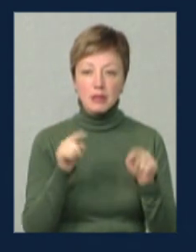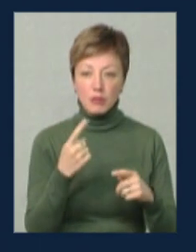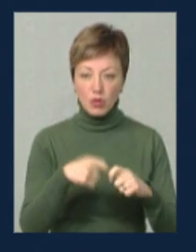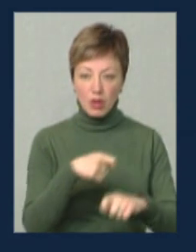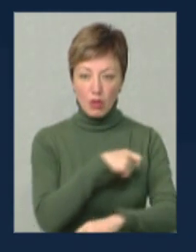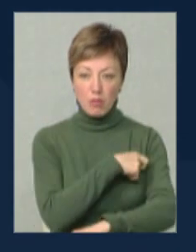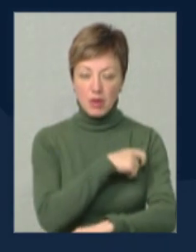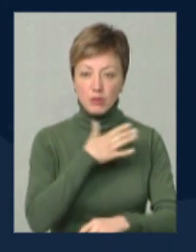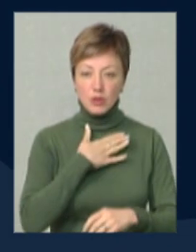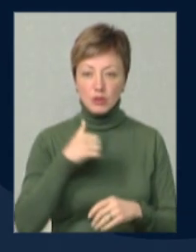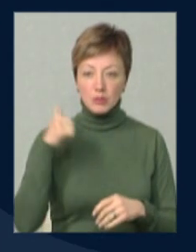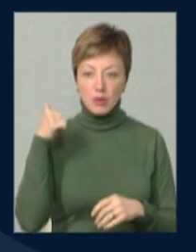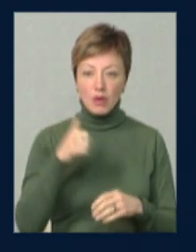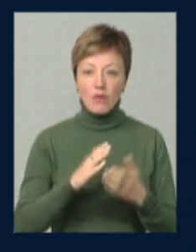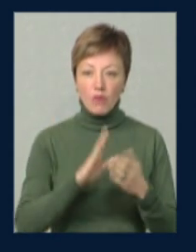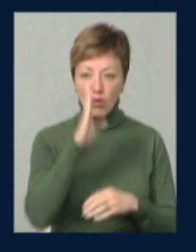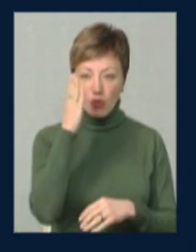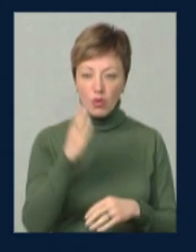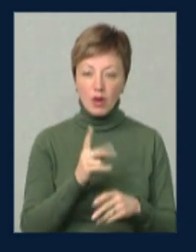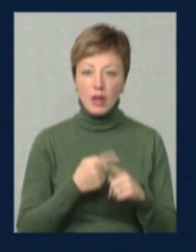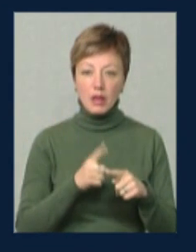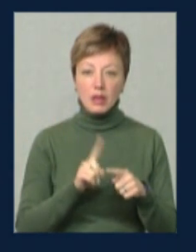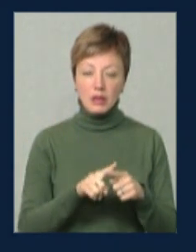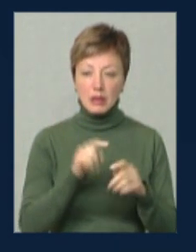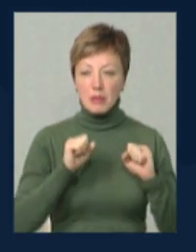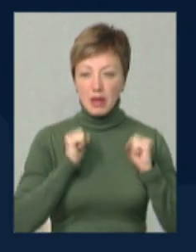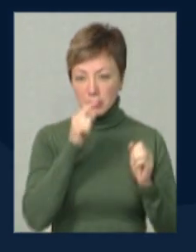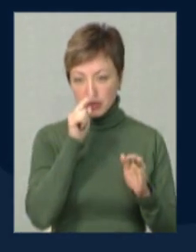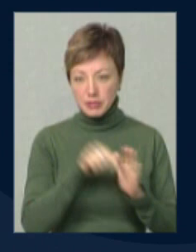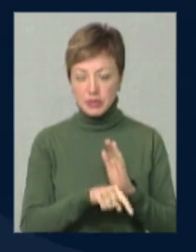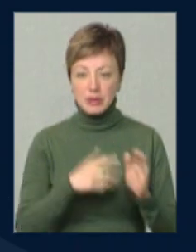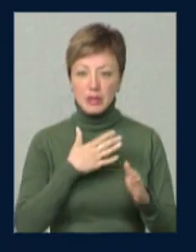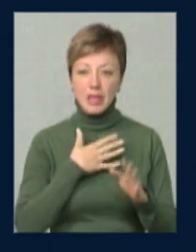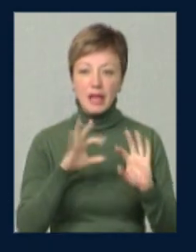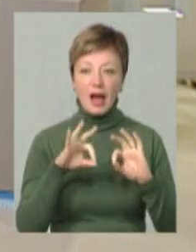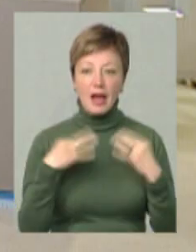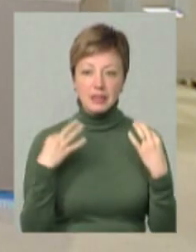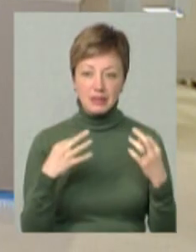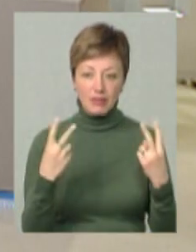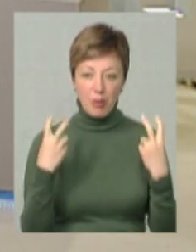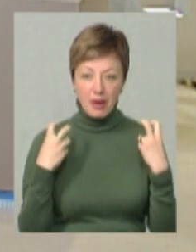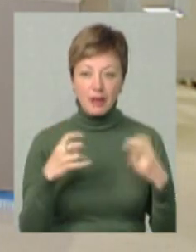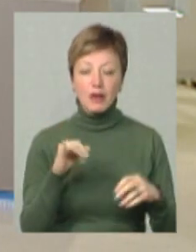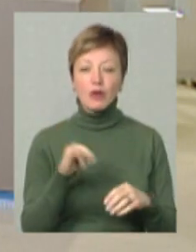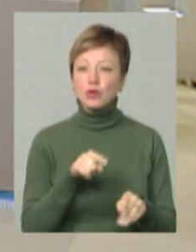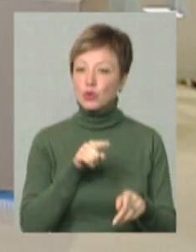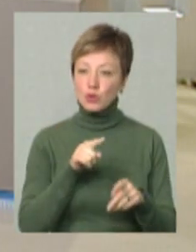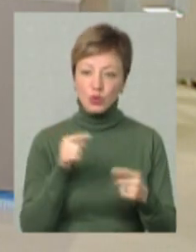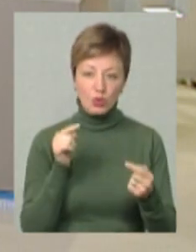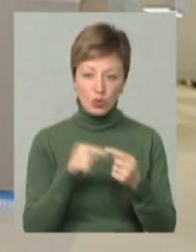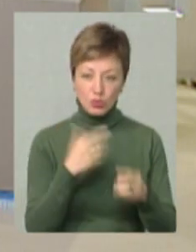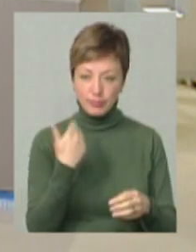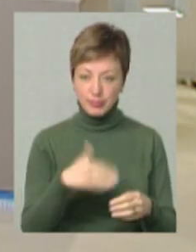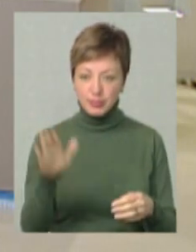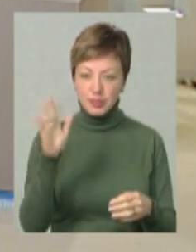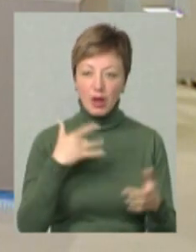кілометр за моєю спиною стоїть ворог і, як Тарган намагається пролізти, намагається нас освободіть, але він точно піде за російським кораблем на